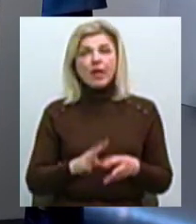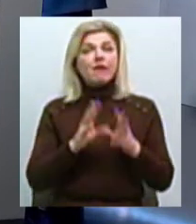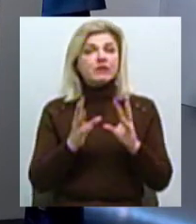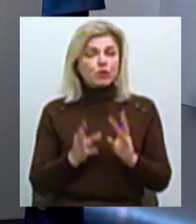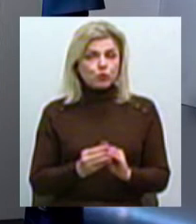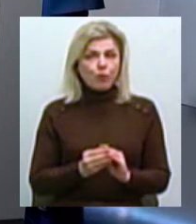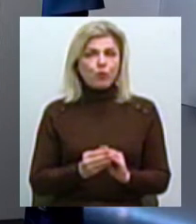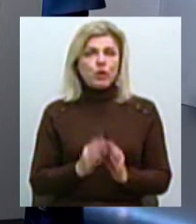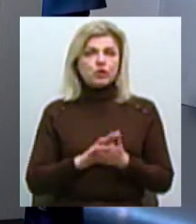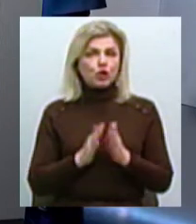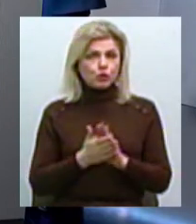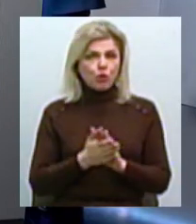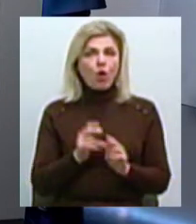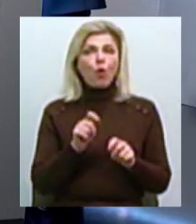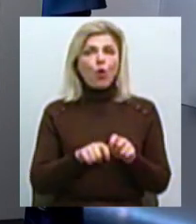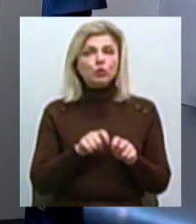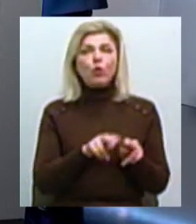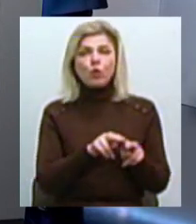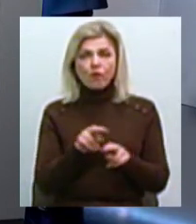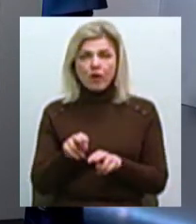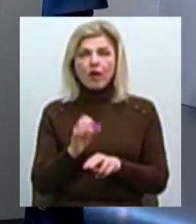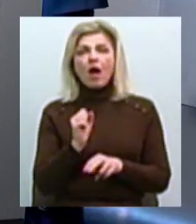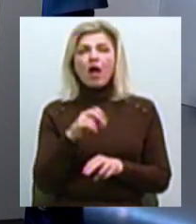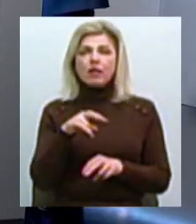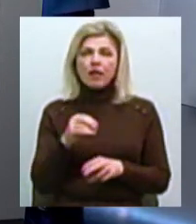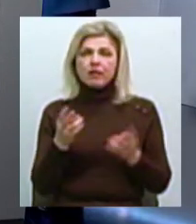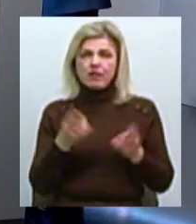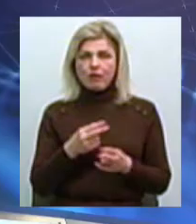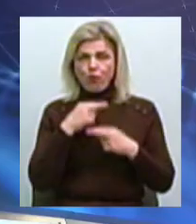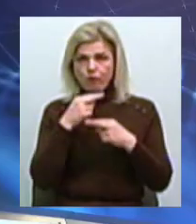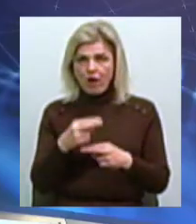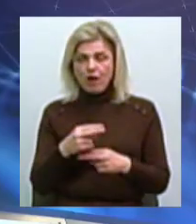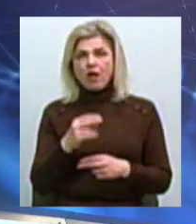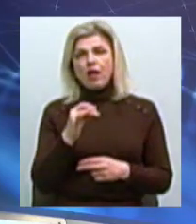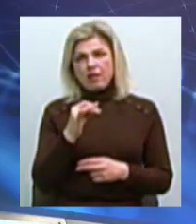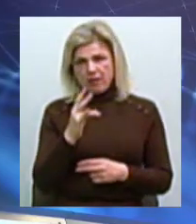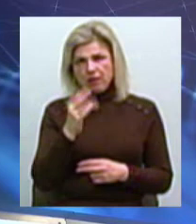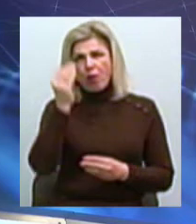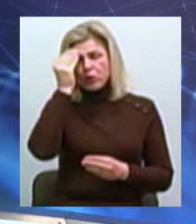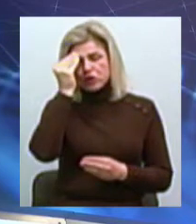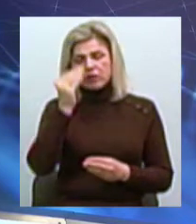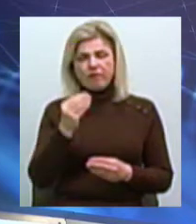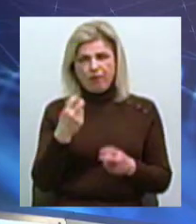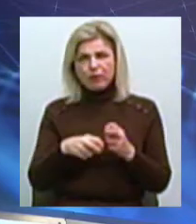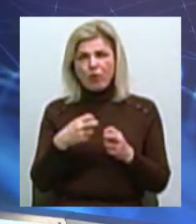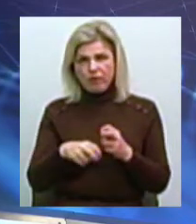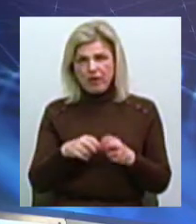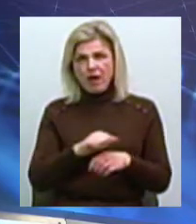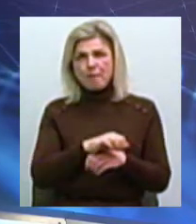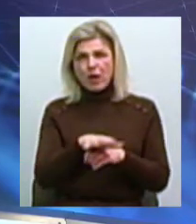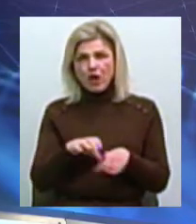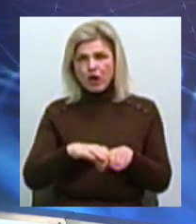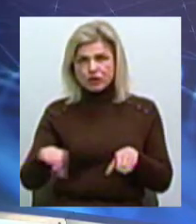ситуація контрольована, але вона потребує уваги і з огляду на зношеність цих мереж Ці